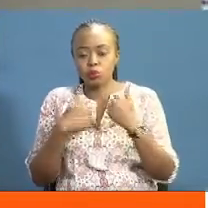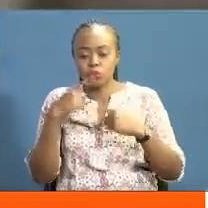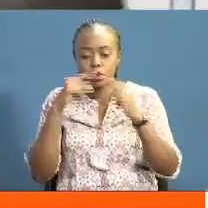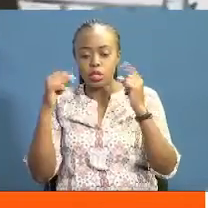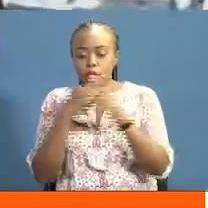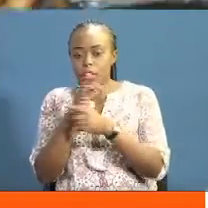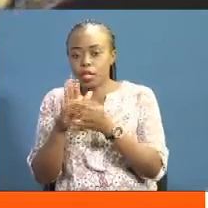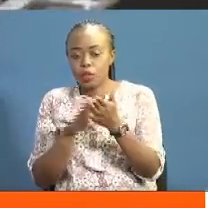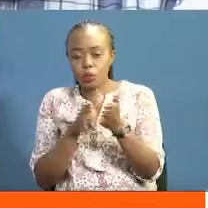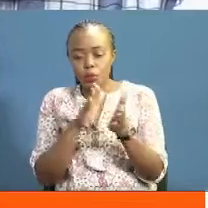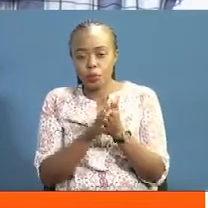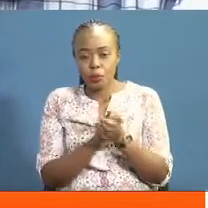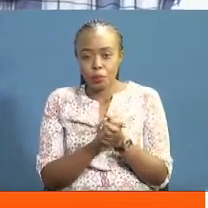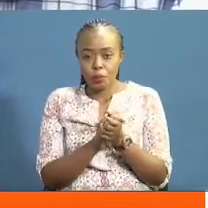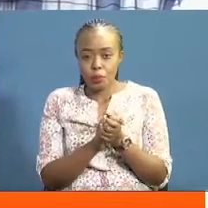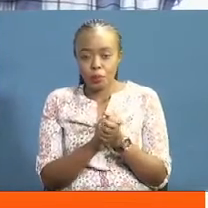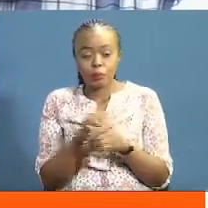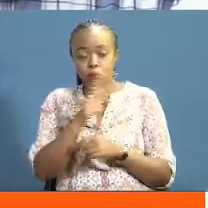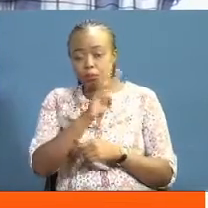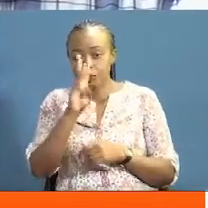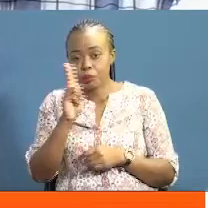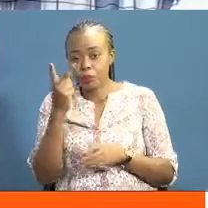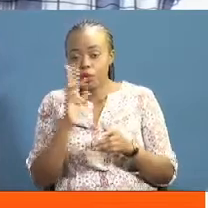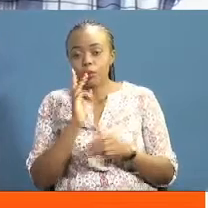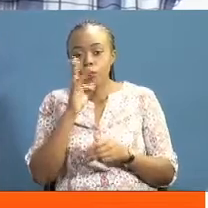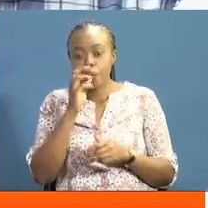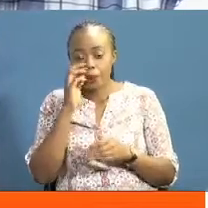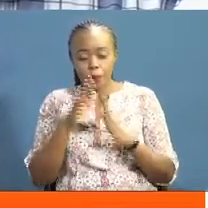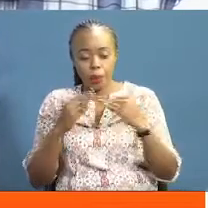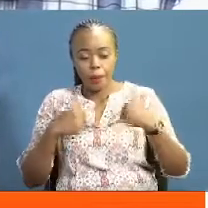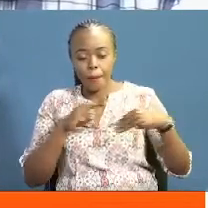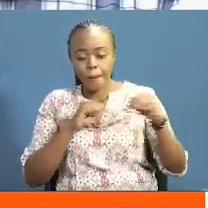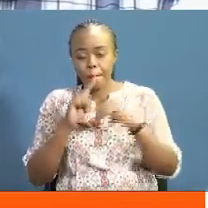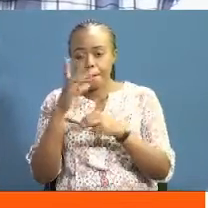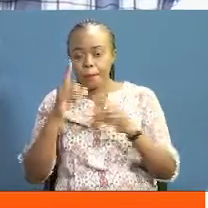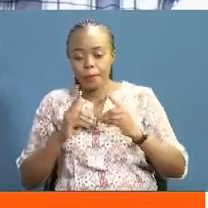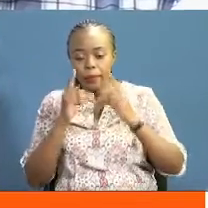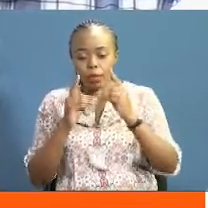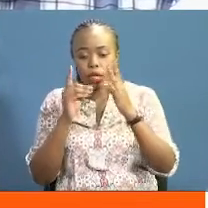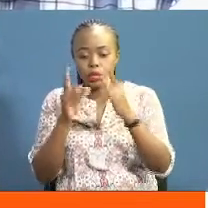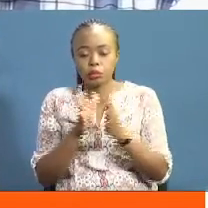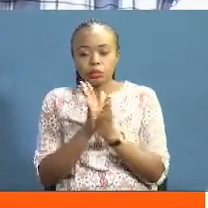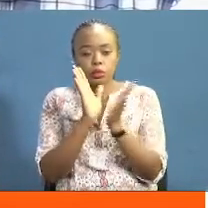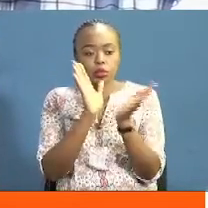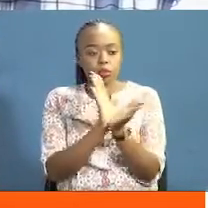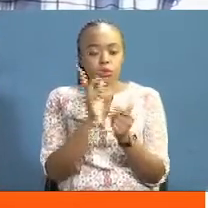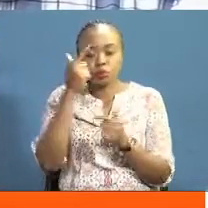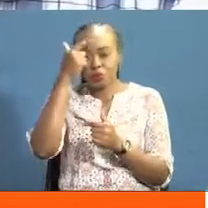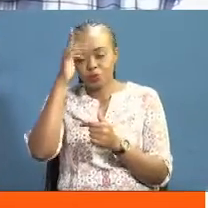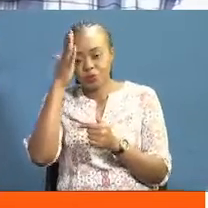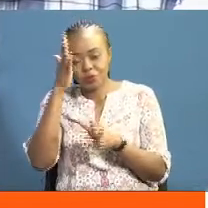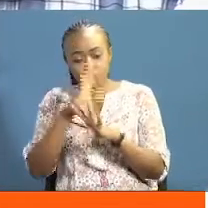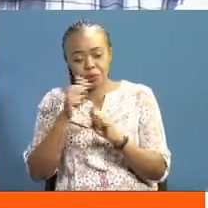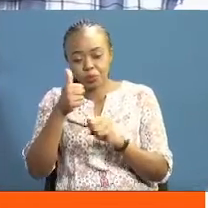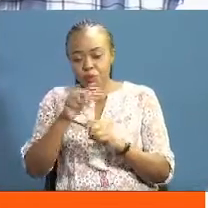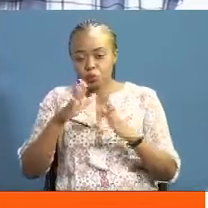ajwa eneo hilo That Western Kenya we are going to move towards one direction There will be no any doubt to